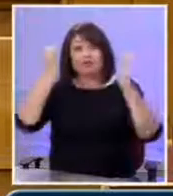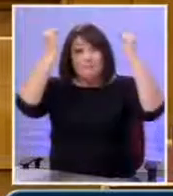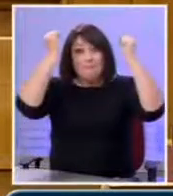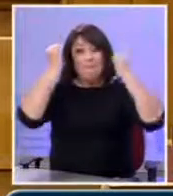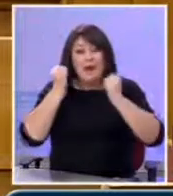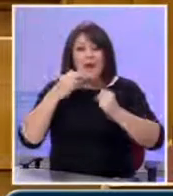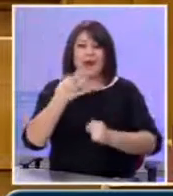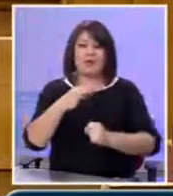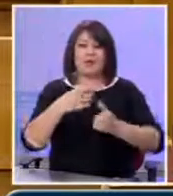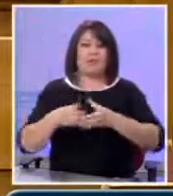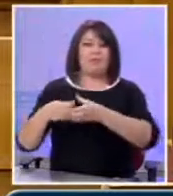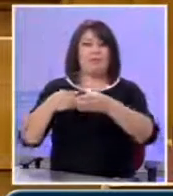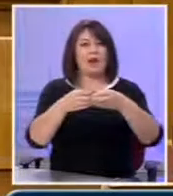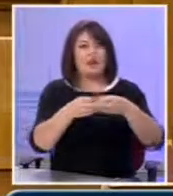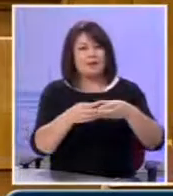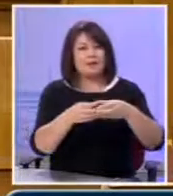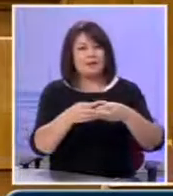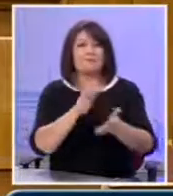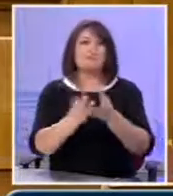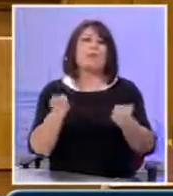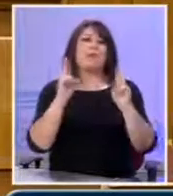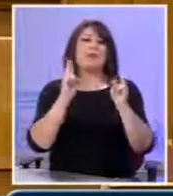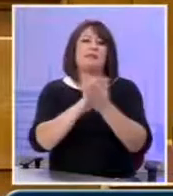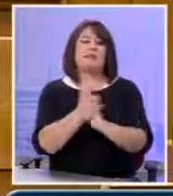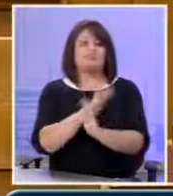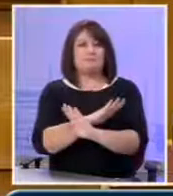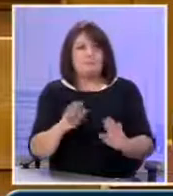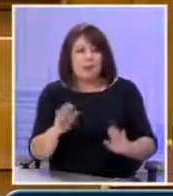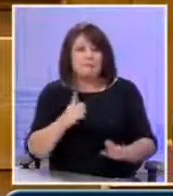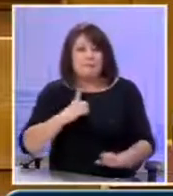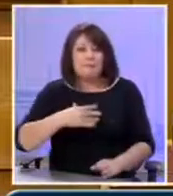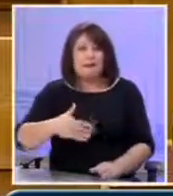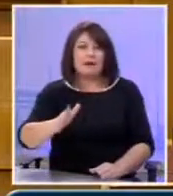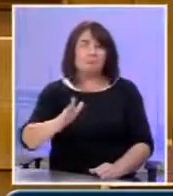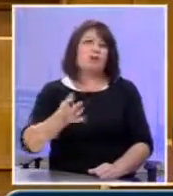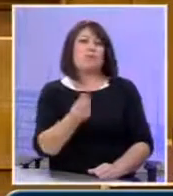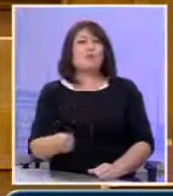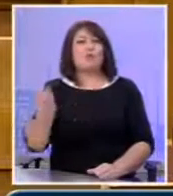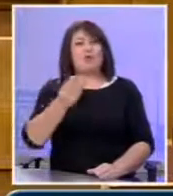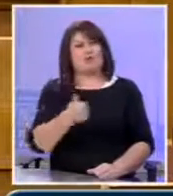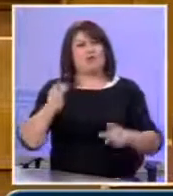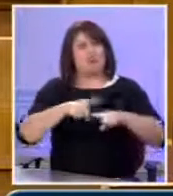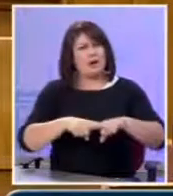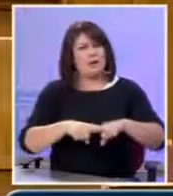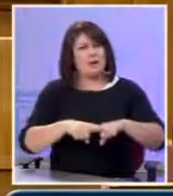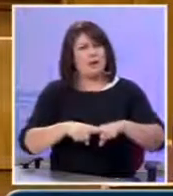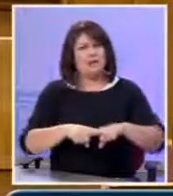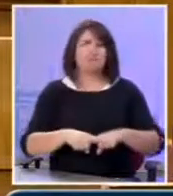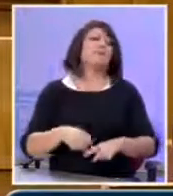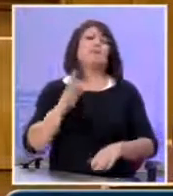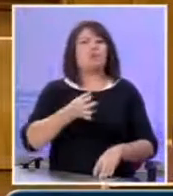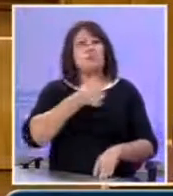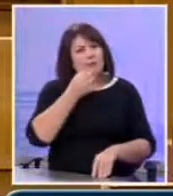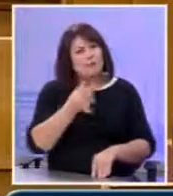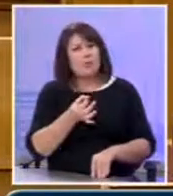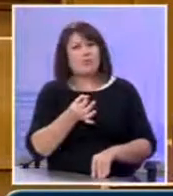πιο αδύναμους να ενταφιάσουν ελπίδες και προσδοκίες που υπερβαίνουν την Ελλάδα που αφορούν επιτρέψτε μου να πω